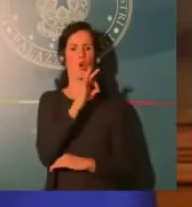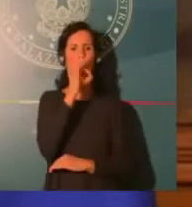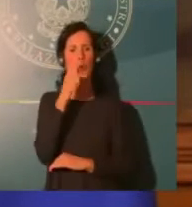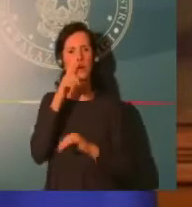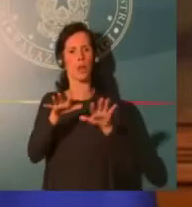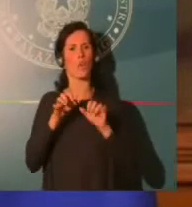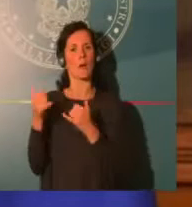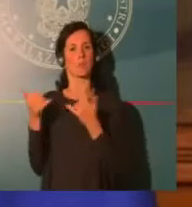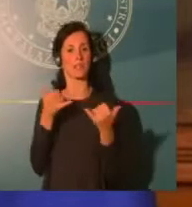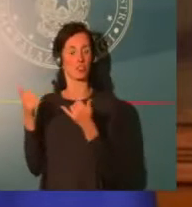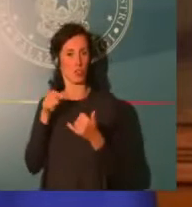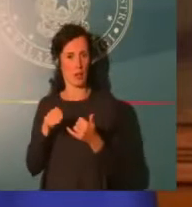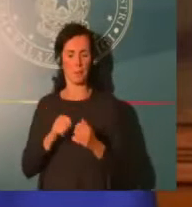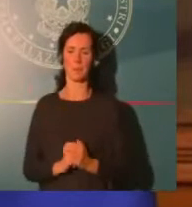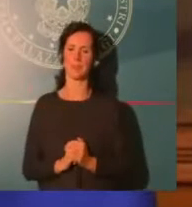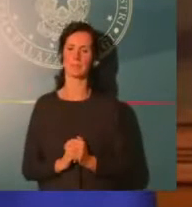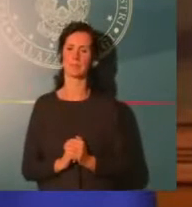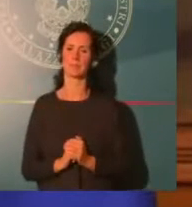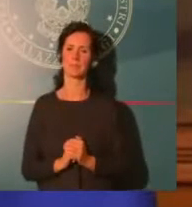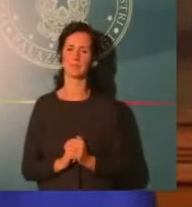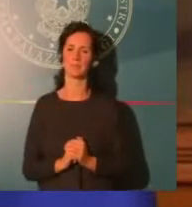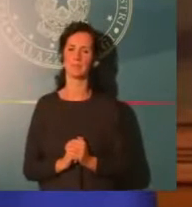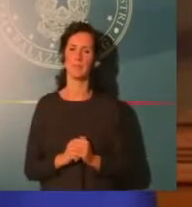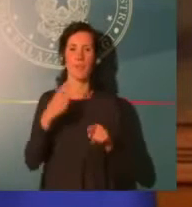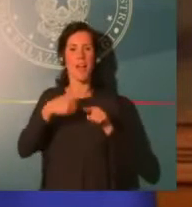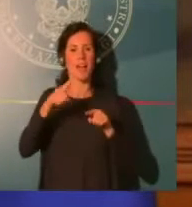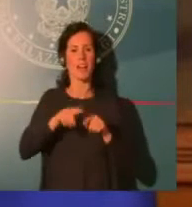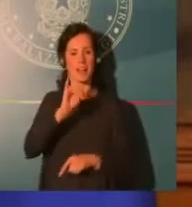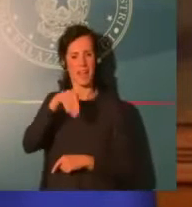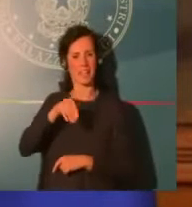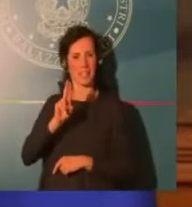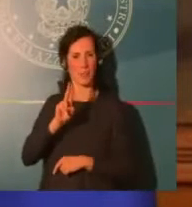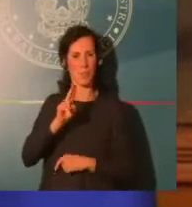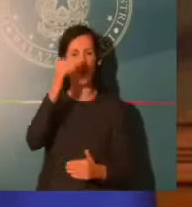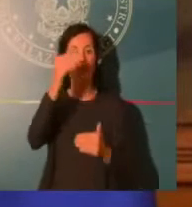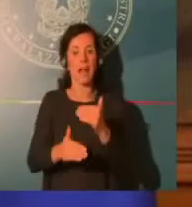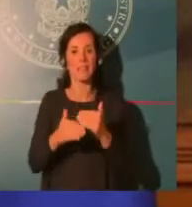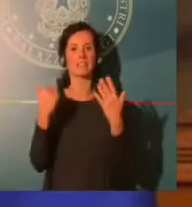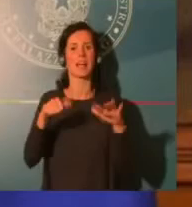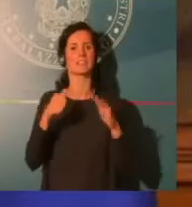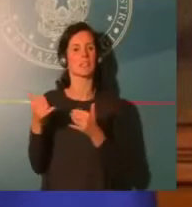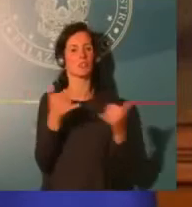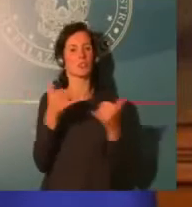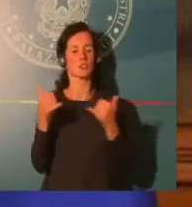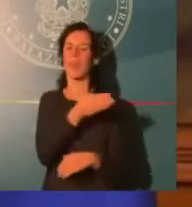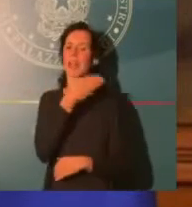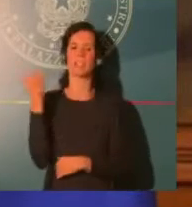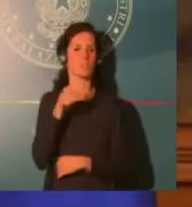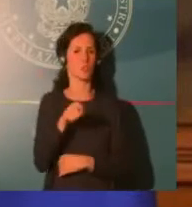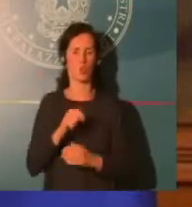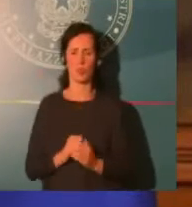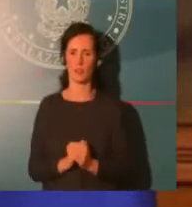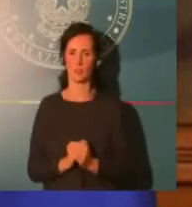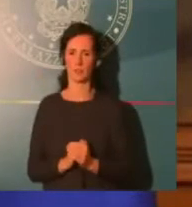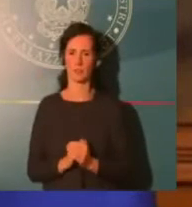dicembre. La sospensione dei versamenti contributivi relativi ai lavoratori per il mese di novembre. L'indennità